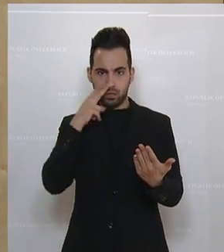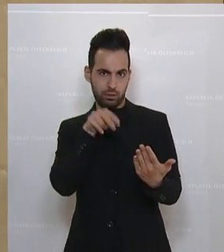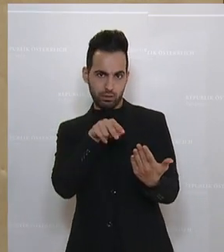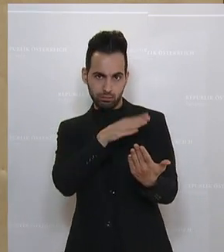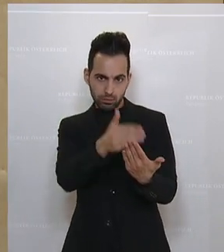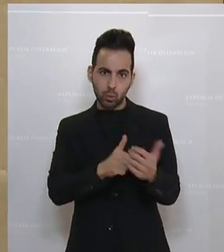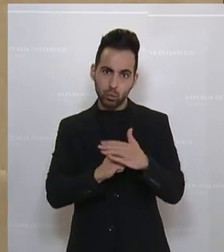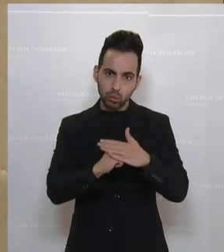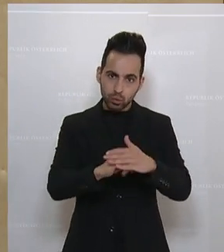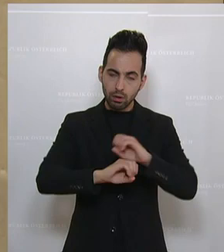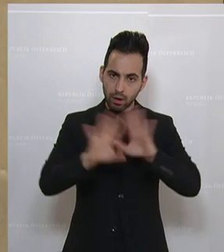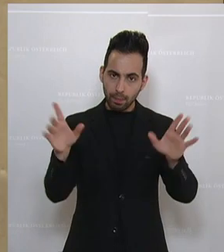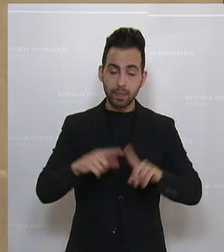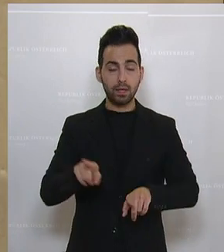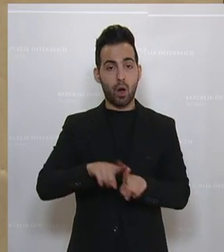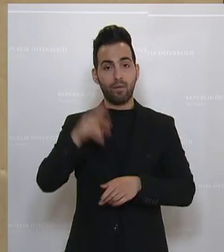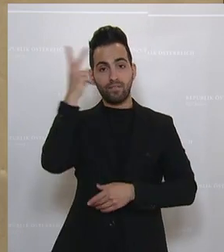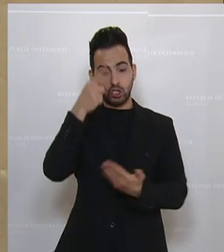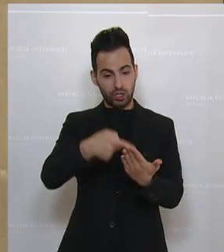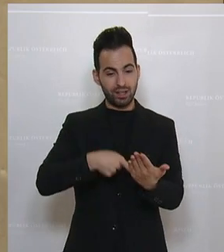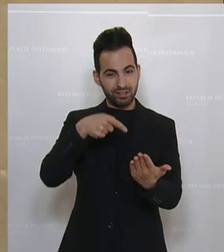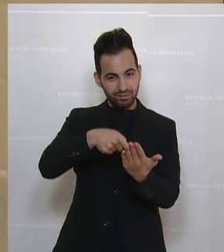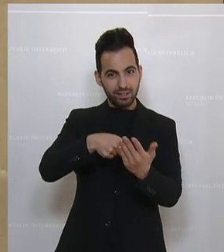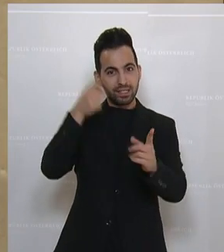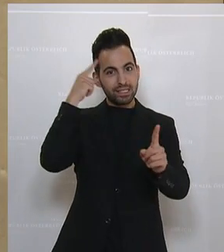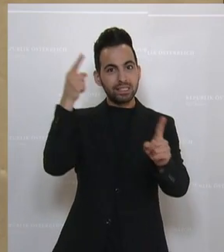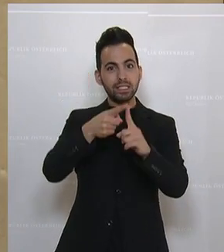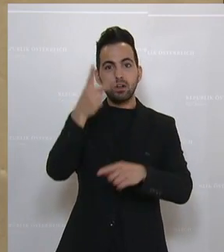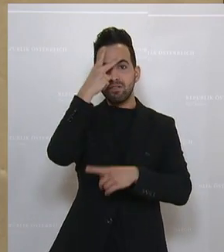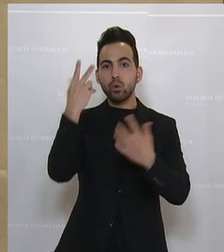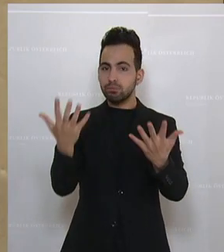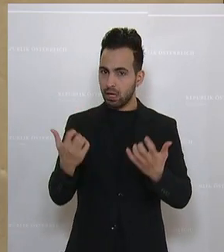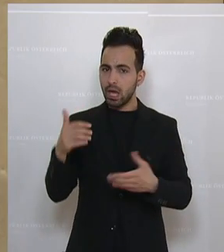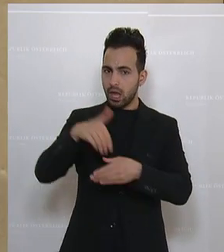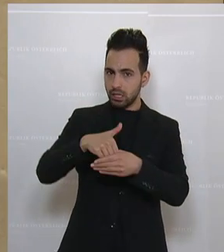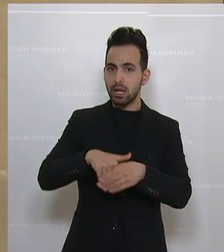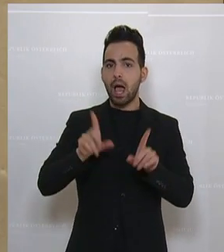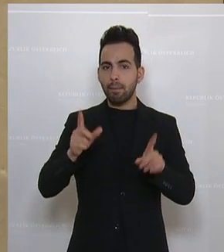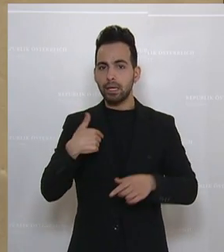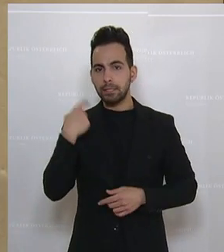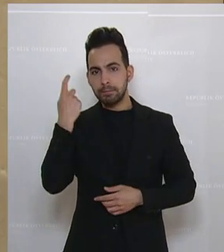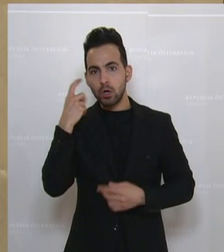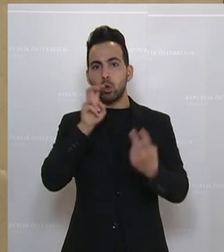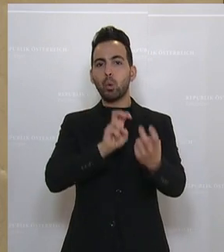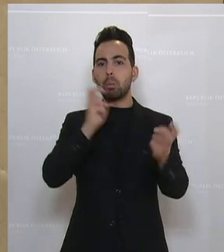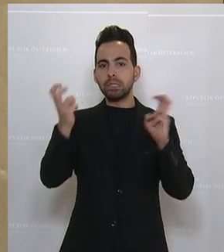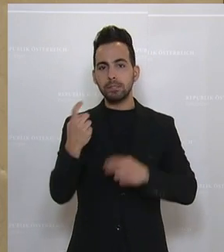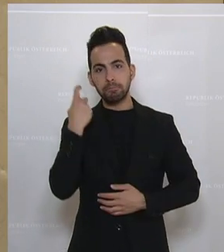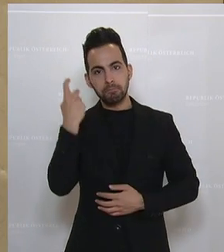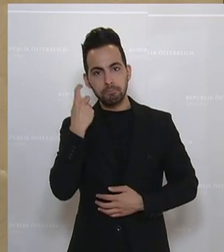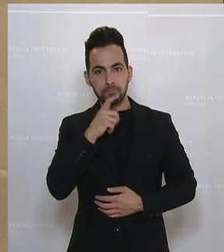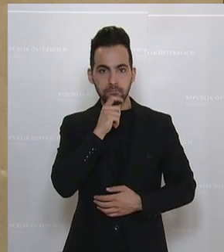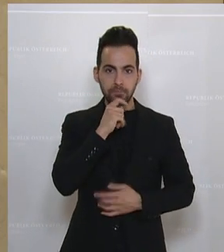unterstützen. Ich verstehe sehr wohl die Intention dieses Volksbegehrens, ich zweifle aber an der Umsetzbarkeit